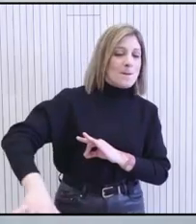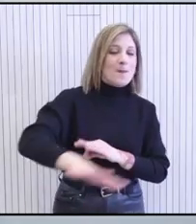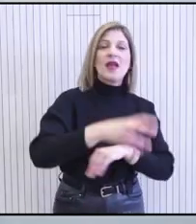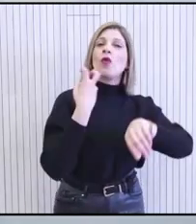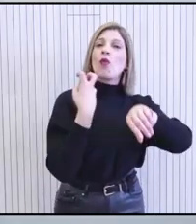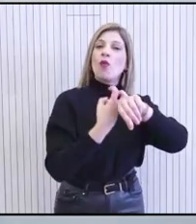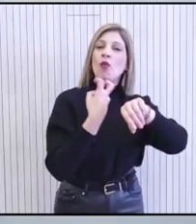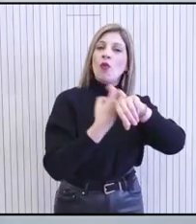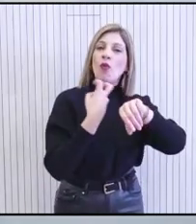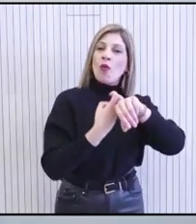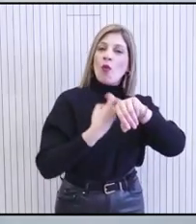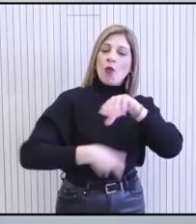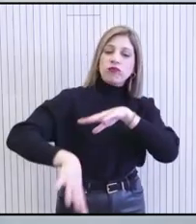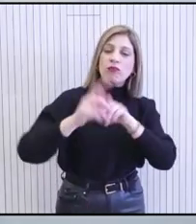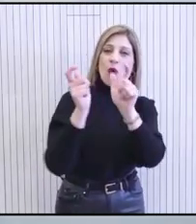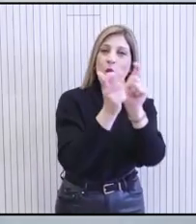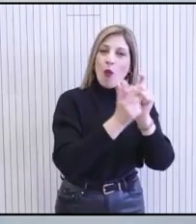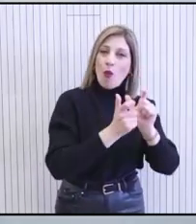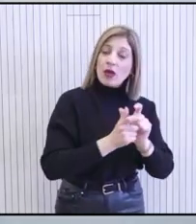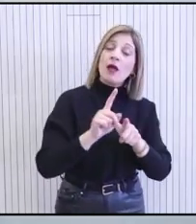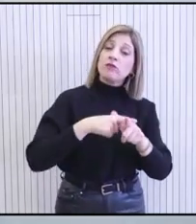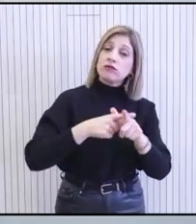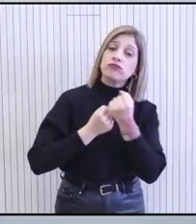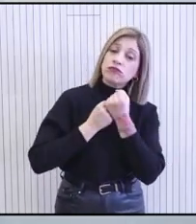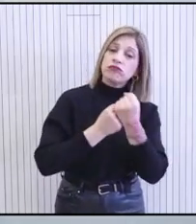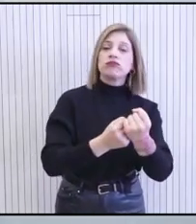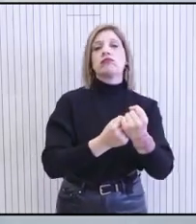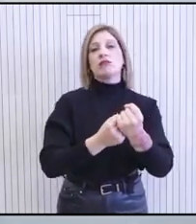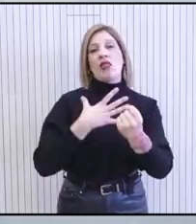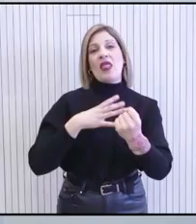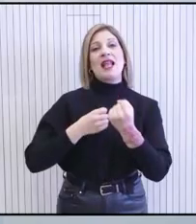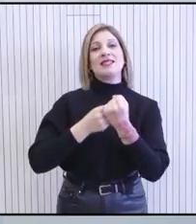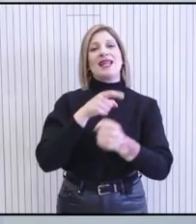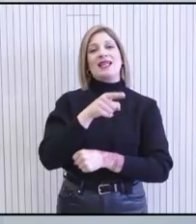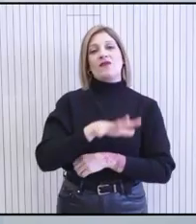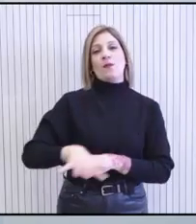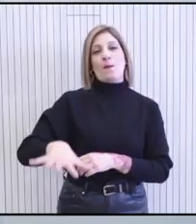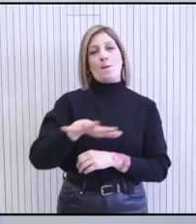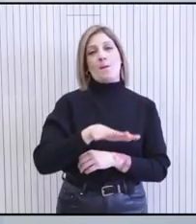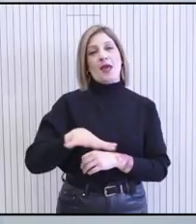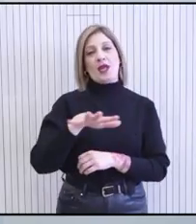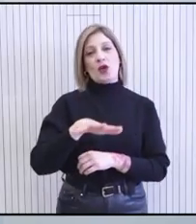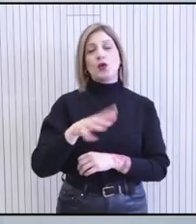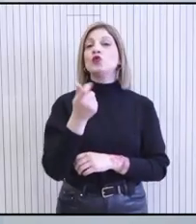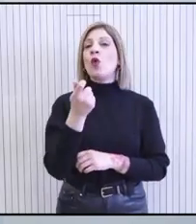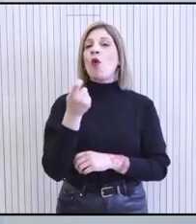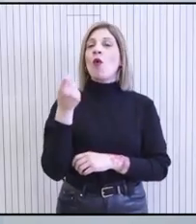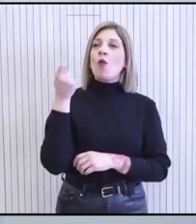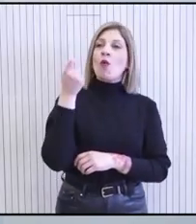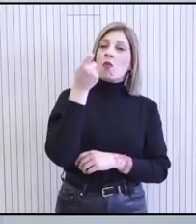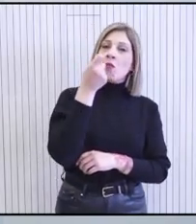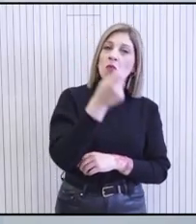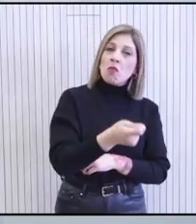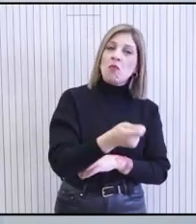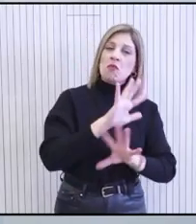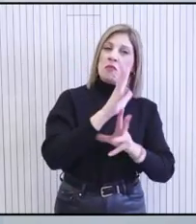ορεινά και την ύπεθρο, στο πλαίσιο της ευρύτερης πολιτικής της κυβέρνησης για ενίσχυση των περιοχών αυτών. Το ύψος του ποσού που επενδύεται στο